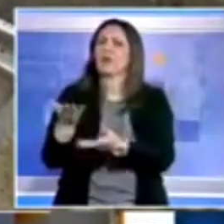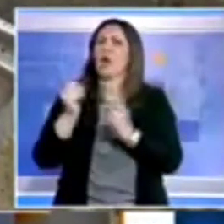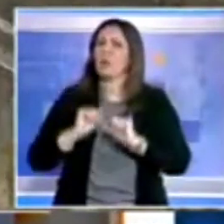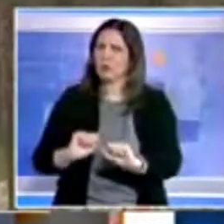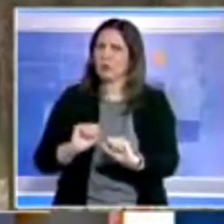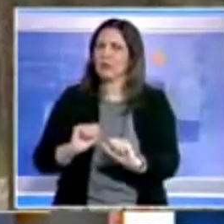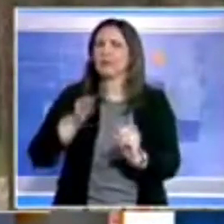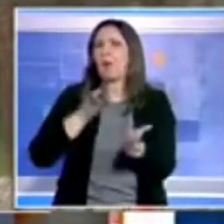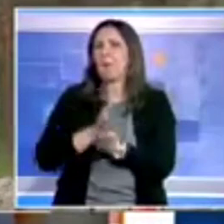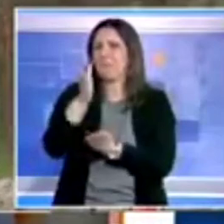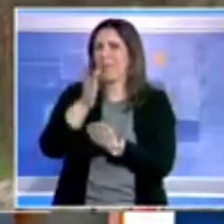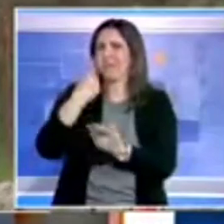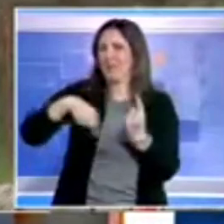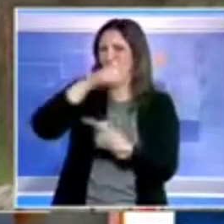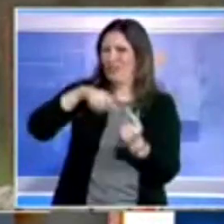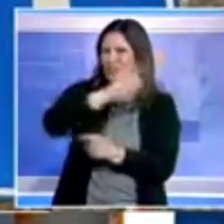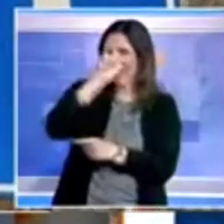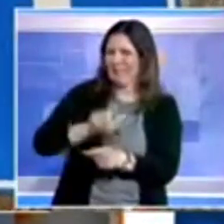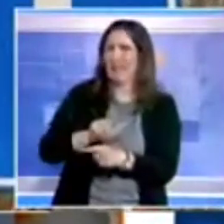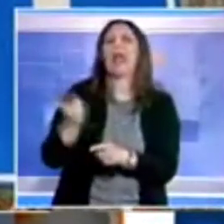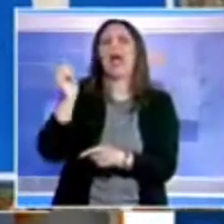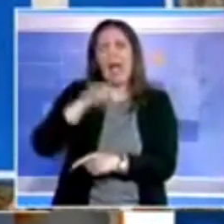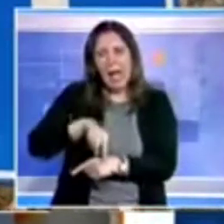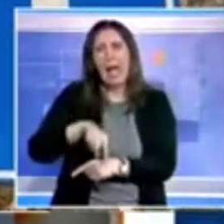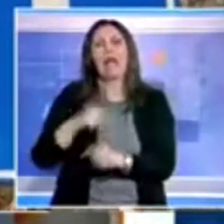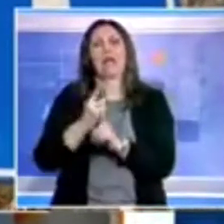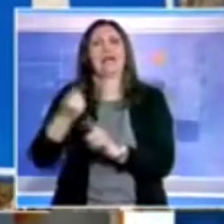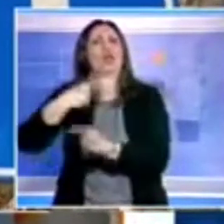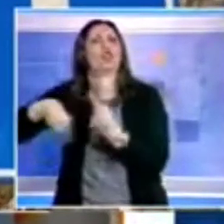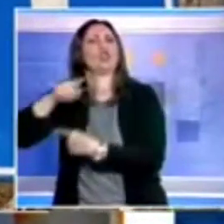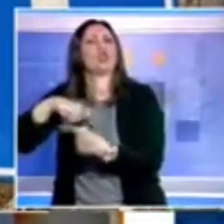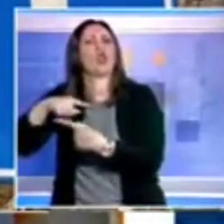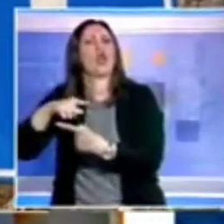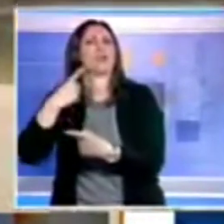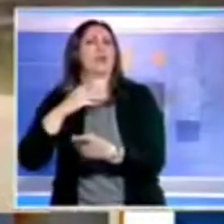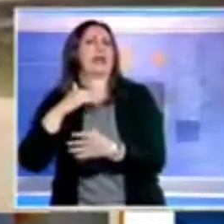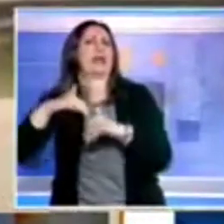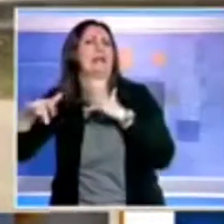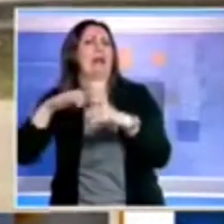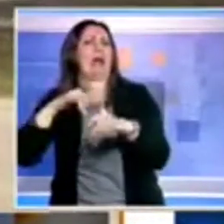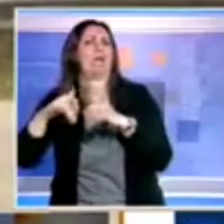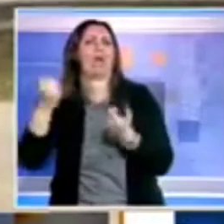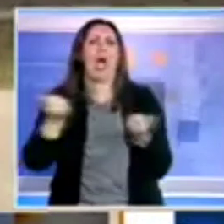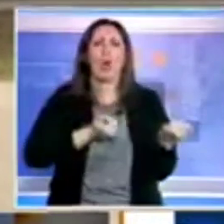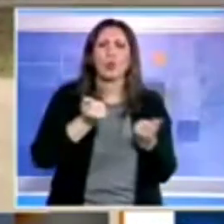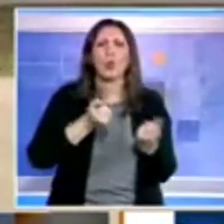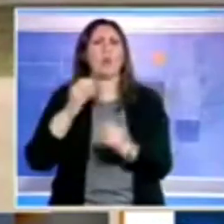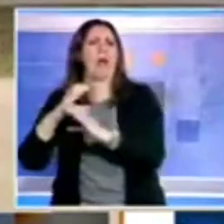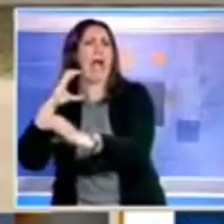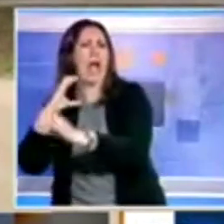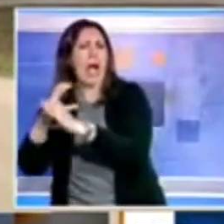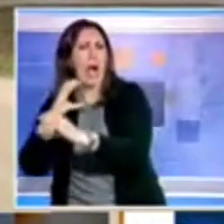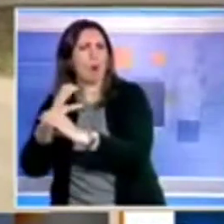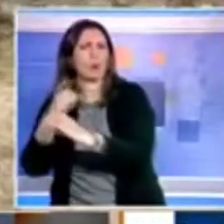Carovana Rosa, previsto il 9 maggio, ma anche il ripristino della circolazione al traffico di automobili e bus, con senso unico alternato.